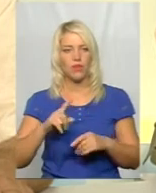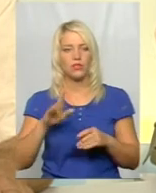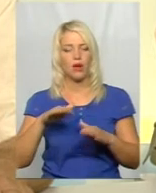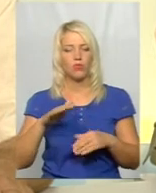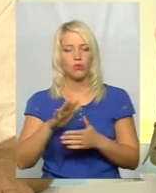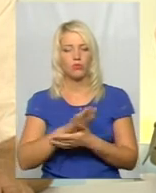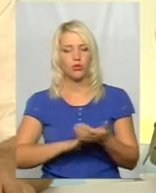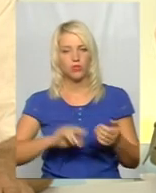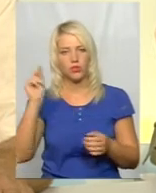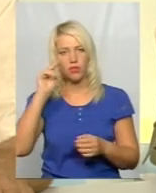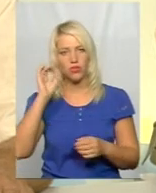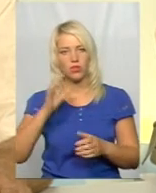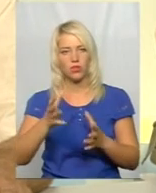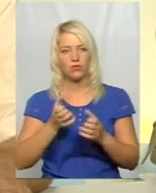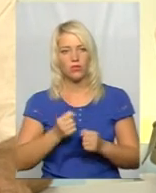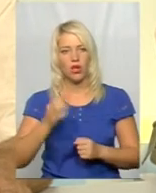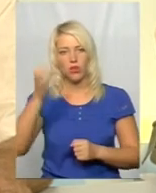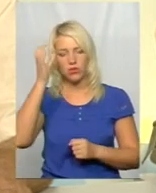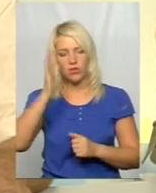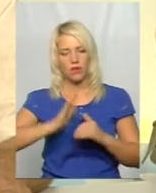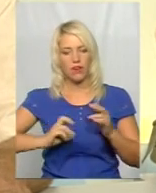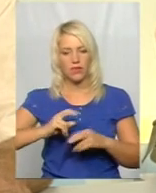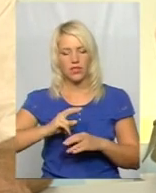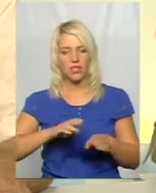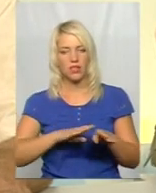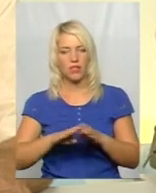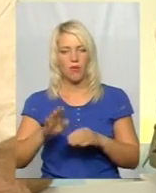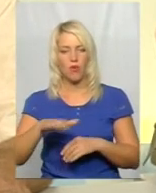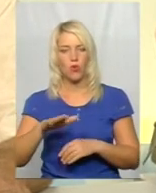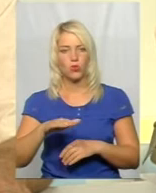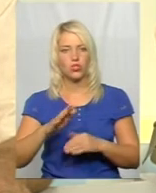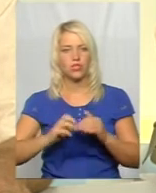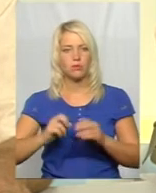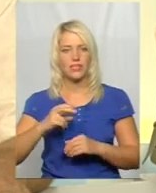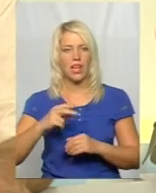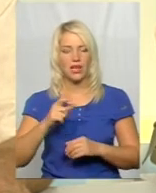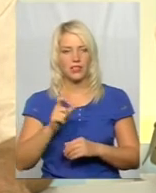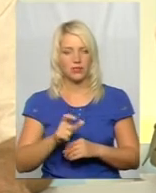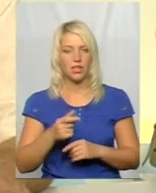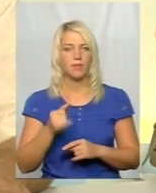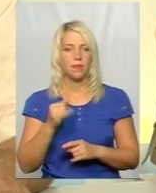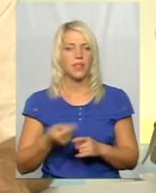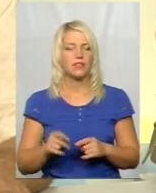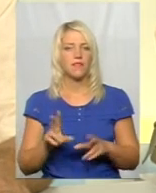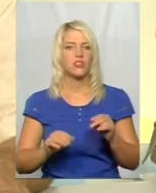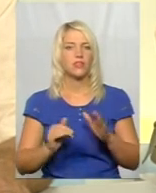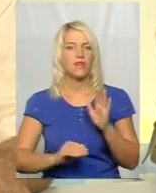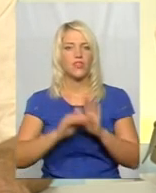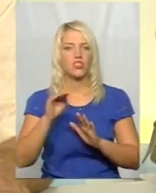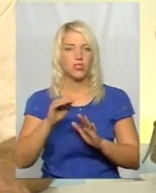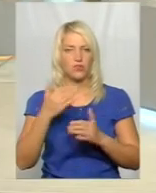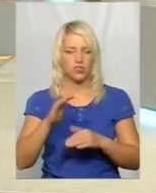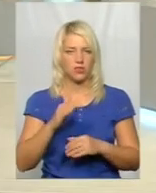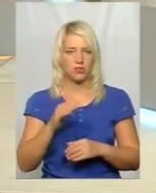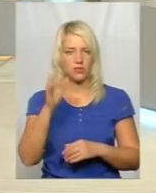здобути освітньо-кваліфікаційний рівень молодшого спеціаліста. Це вже набагато якраз вищий ступінь навчання.